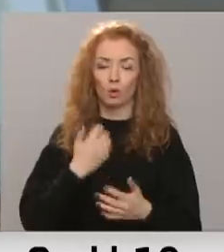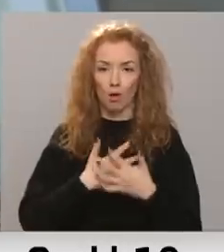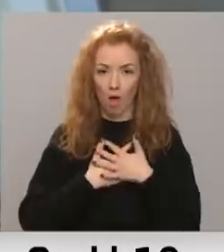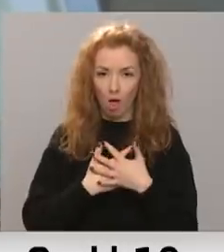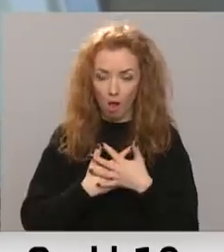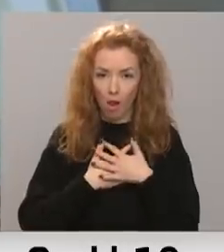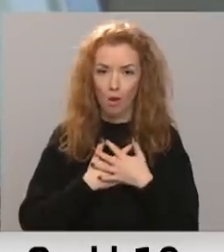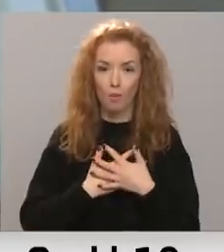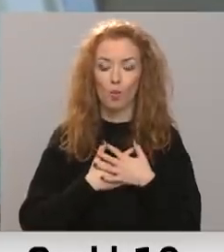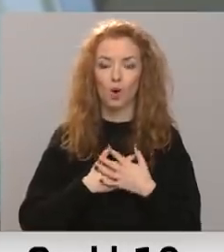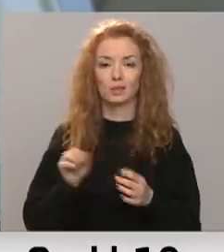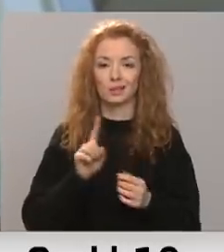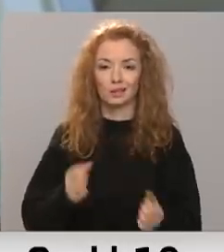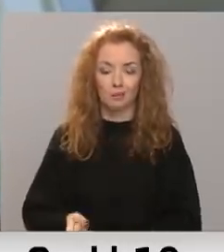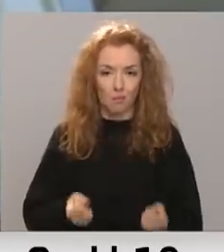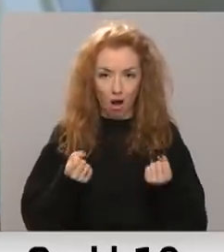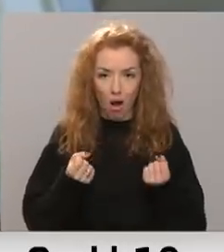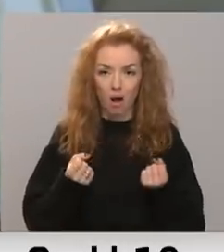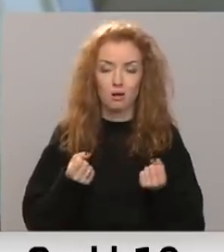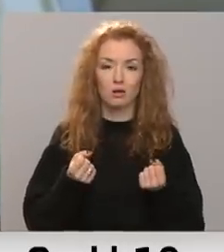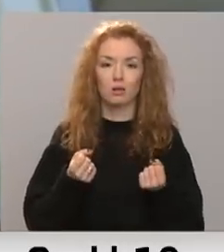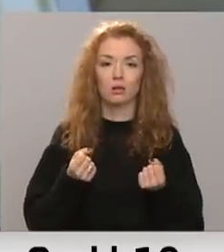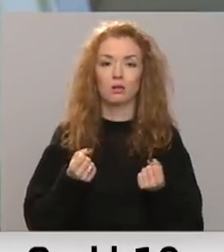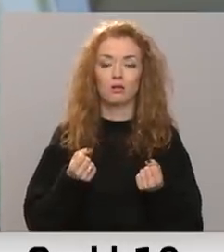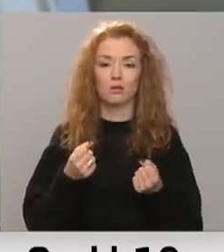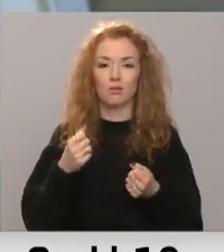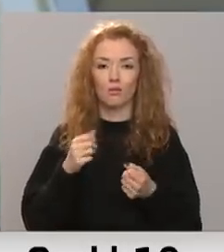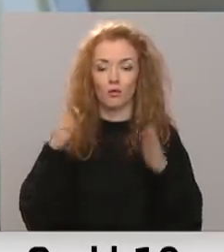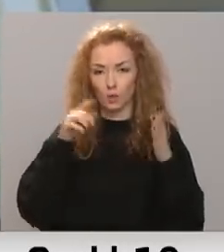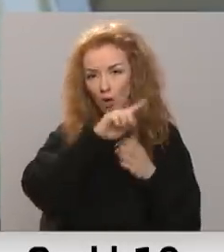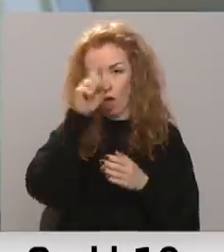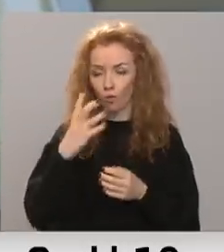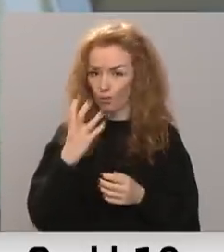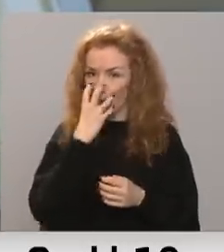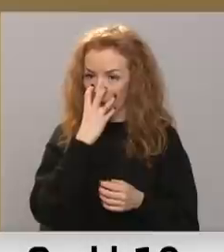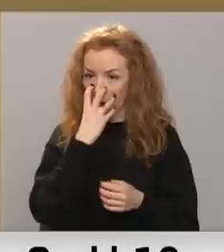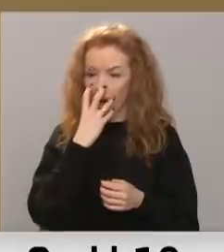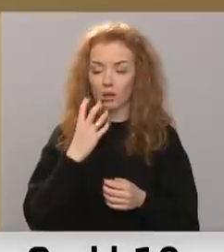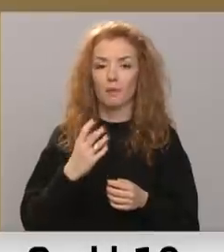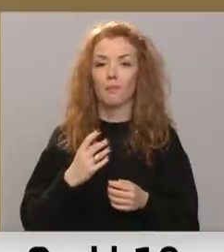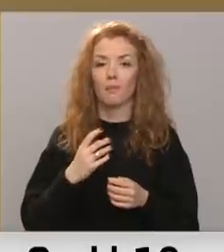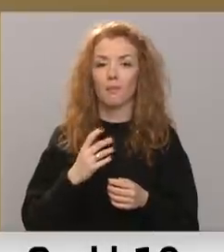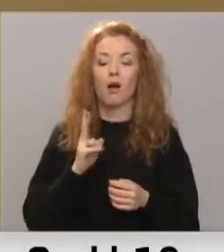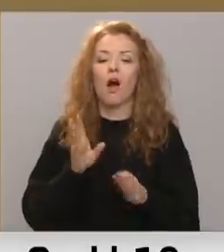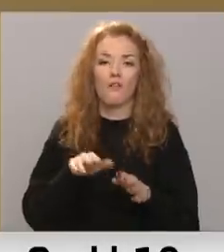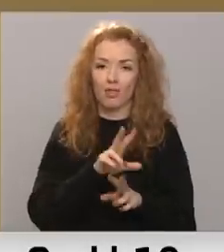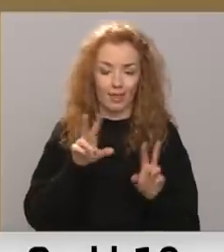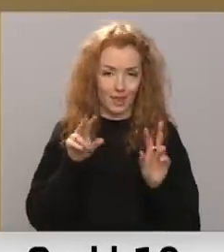ir smagi. Tie ir viņi vieni pieapērātiem pieslēgti, te jau neticēt